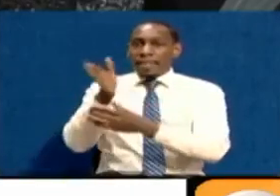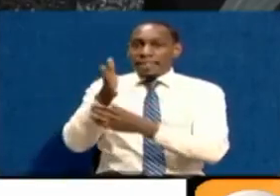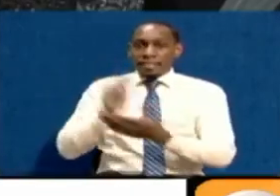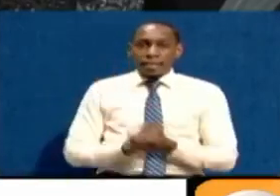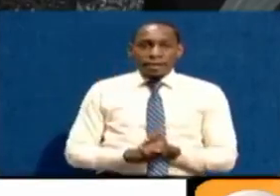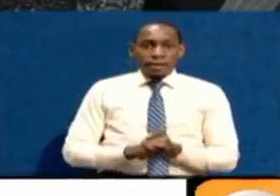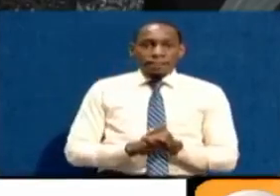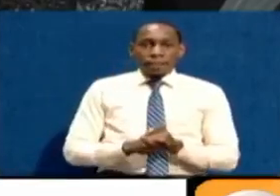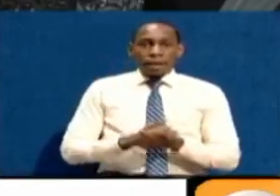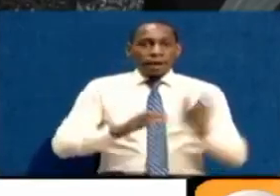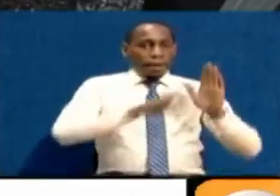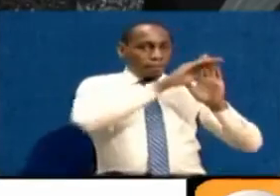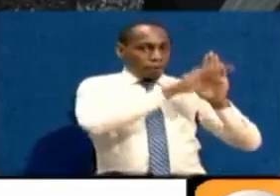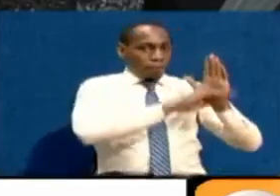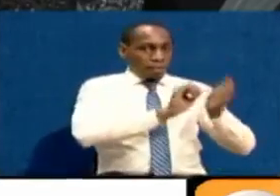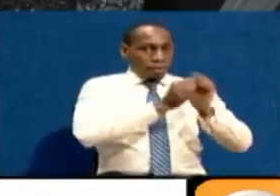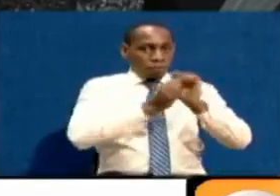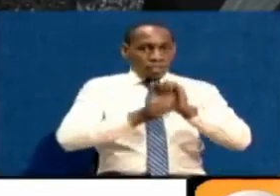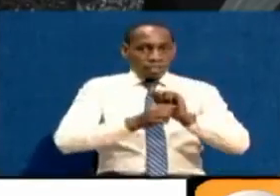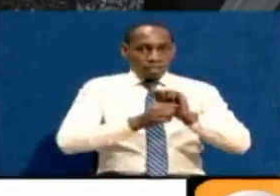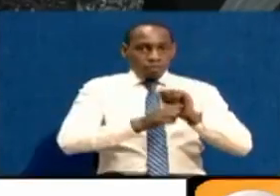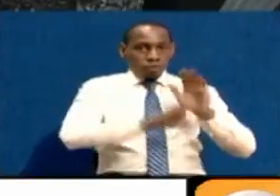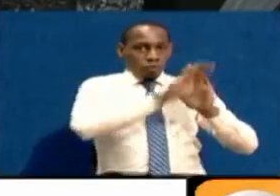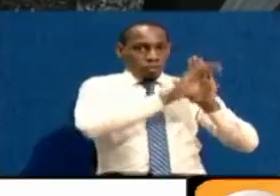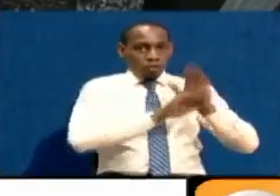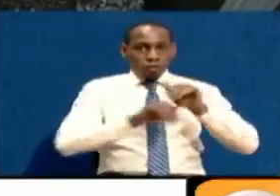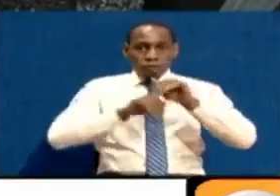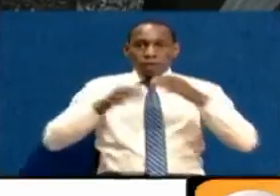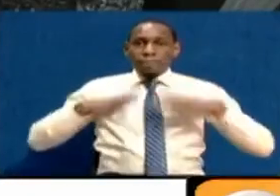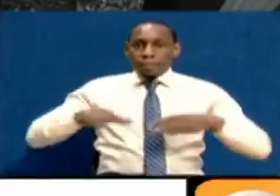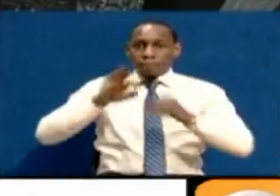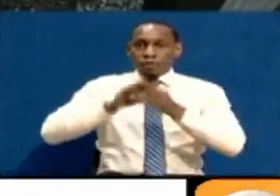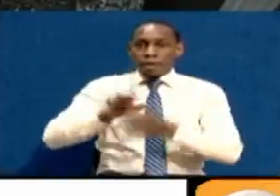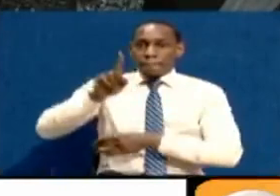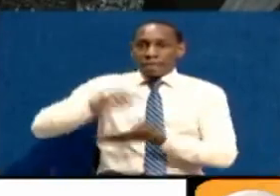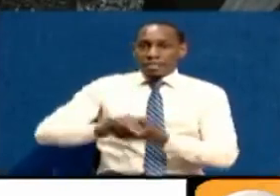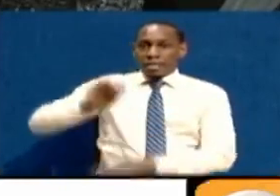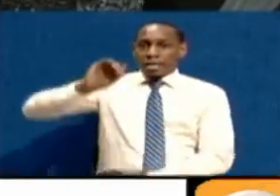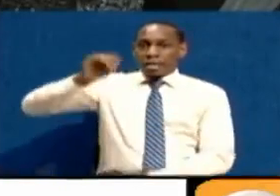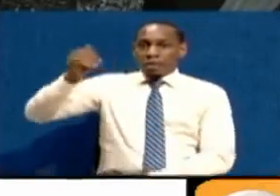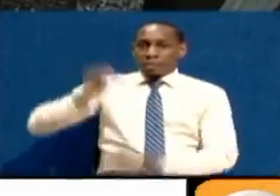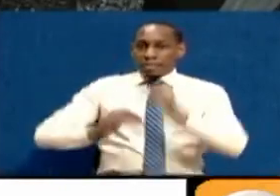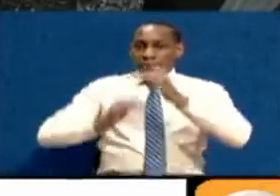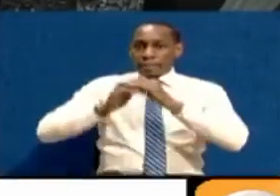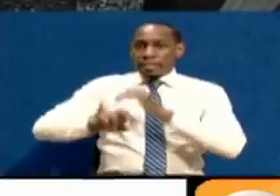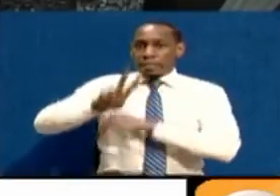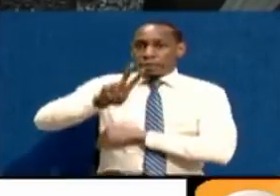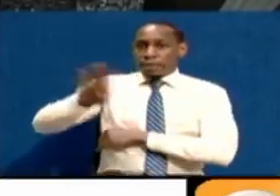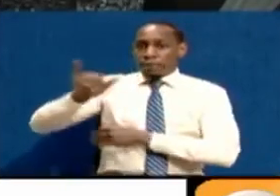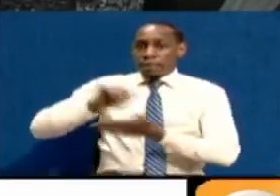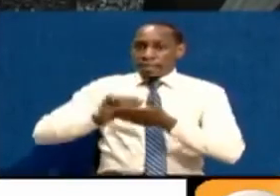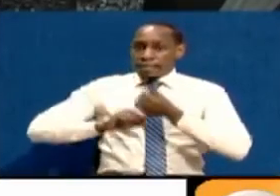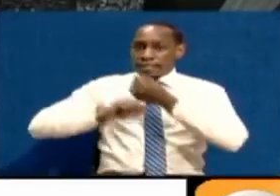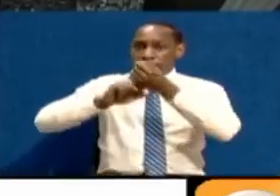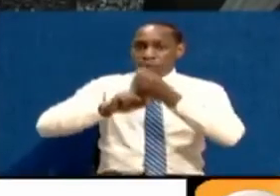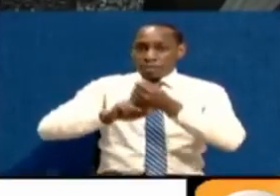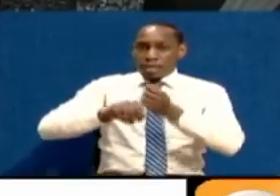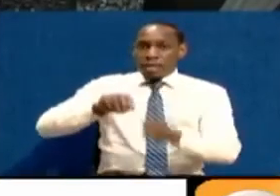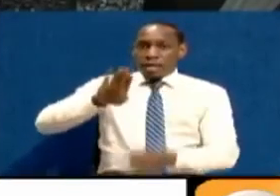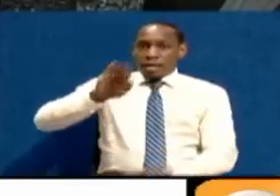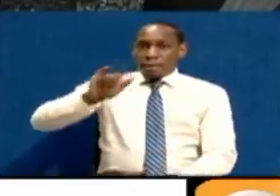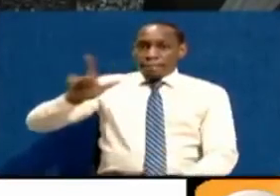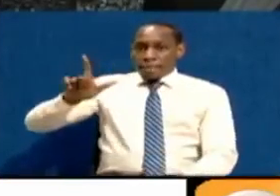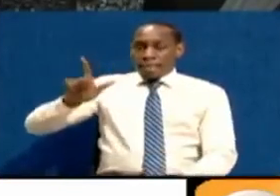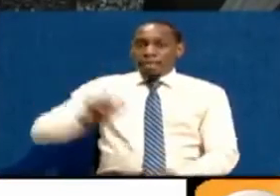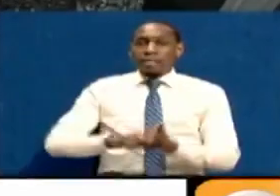Kulingana na taratibu za kurekebisha katiba kupitia mfumo wa uma, sharti mabunge ya siopungwe shirena mane ya unge mkono mswada wa